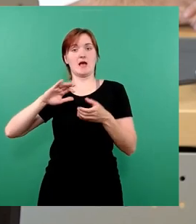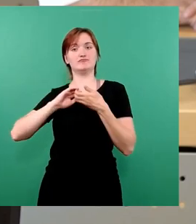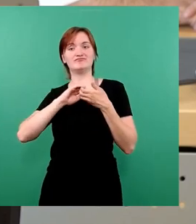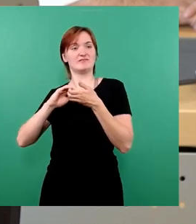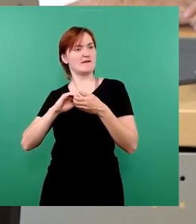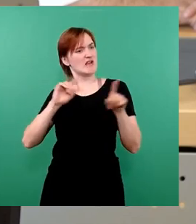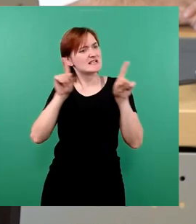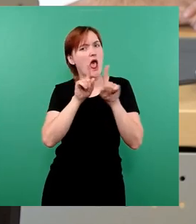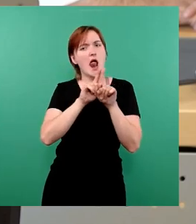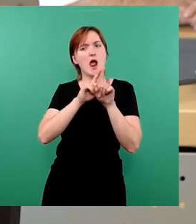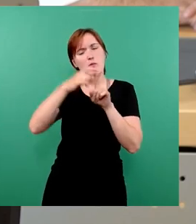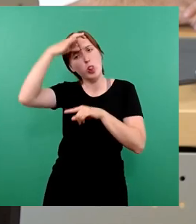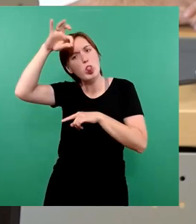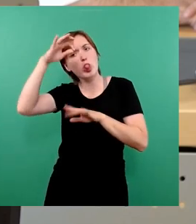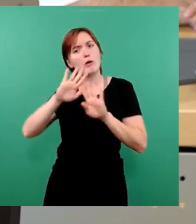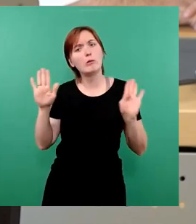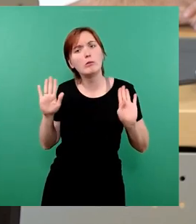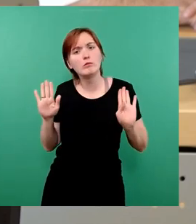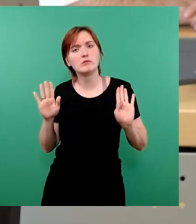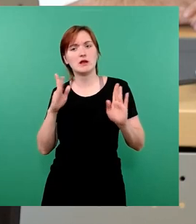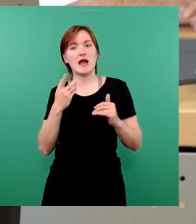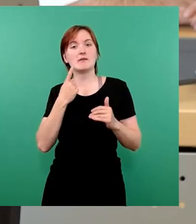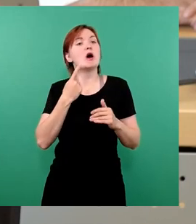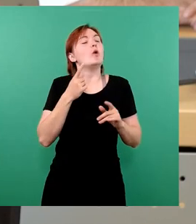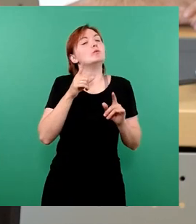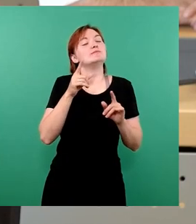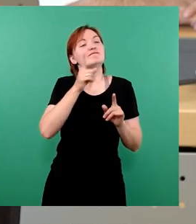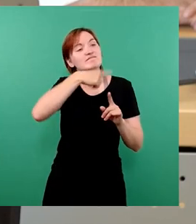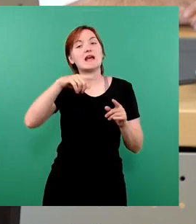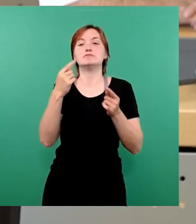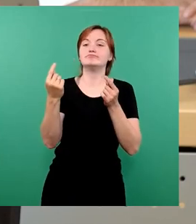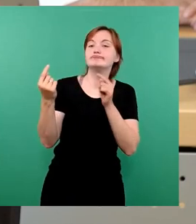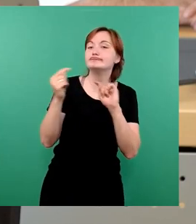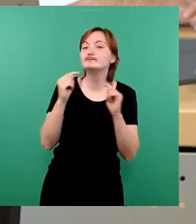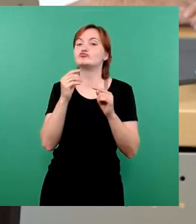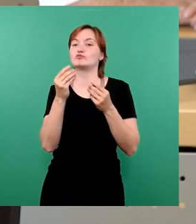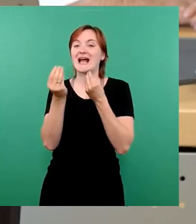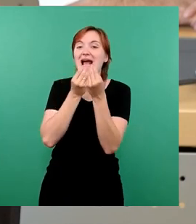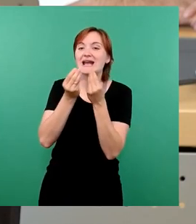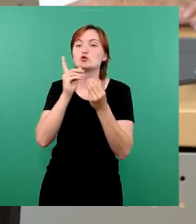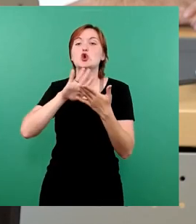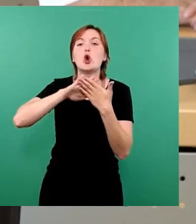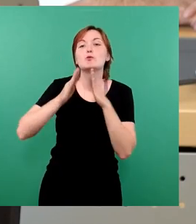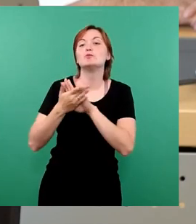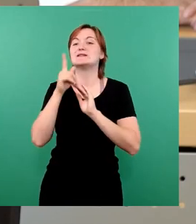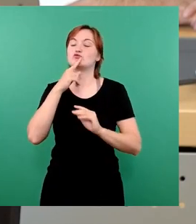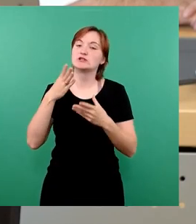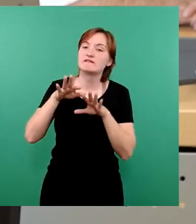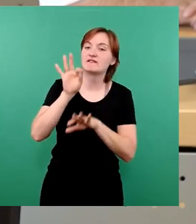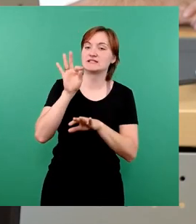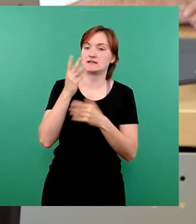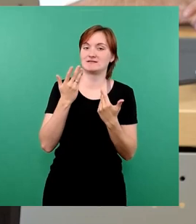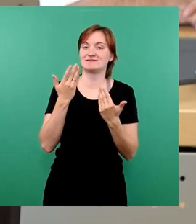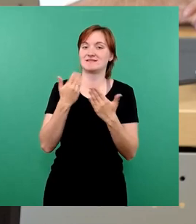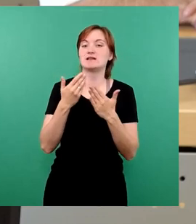Richtungen verfolgen, aber wir müssen miteinander reden. Wir müssen um Kompromisse ringen und dafür steht die